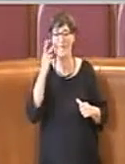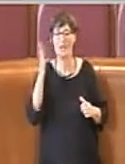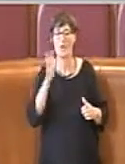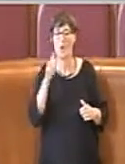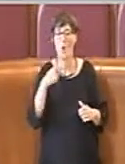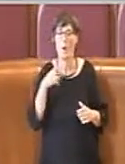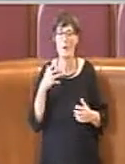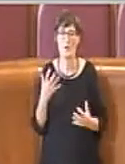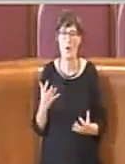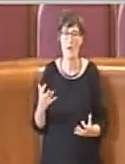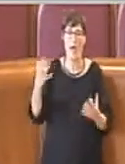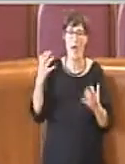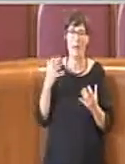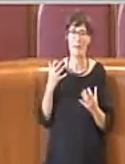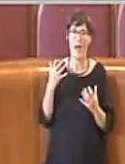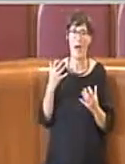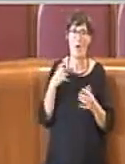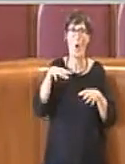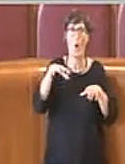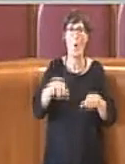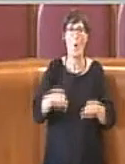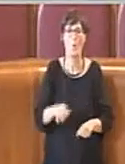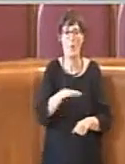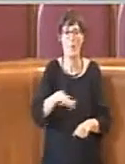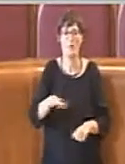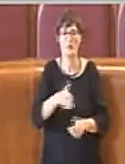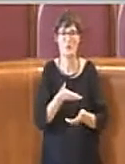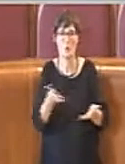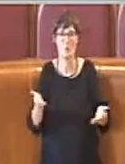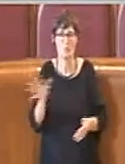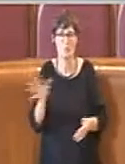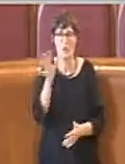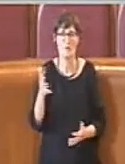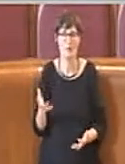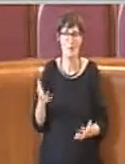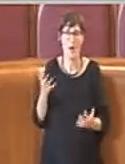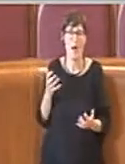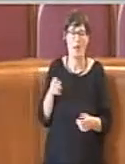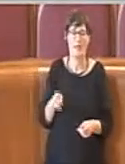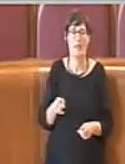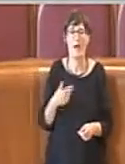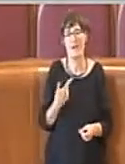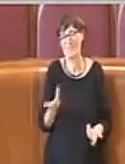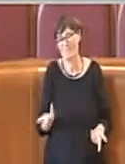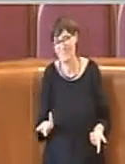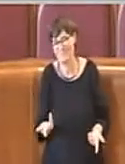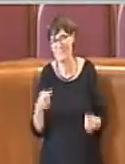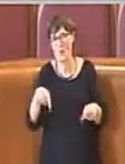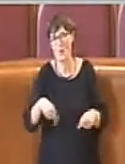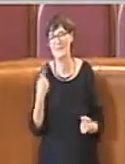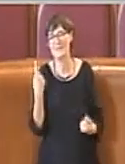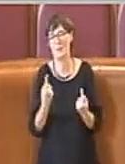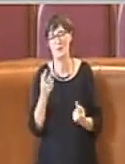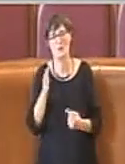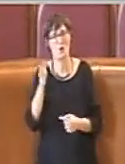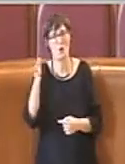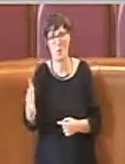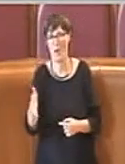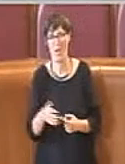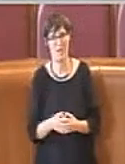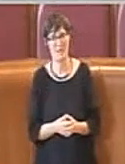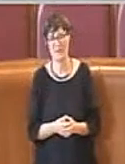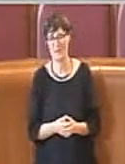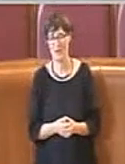Lo è quando è abusivismo, in quel caso noi interverremo fermamente per condannarlo. Non lo è quando